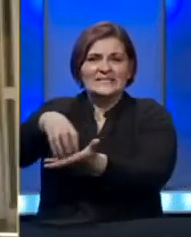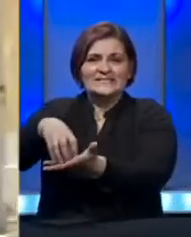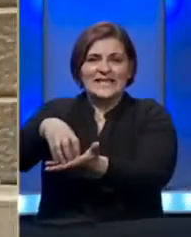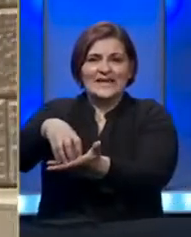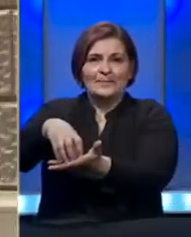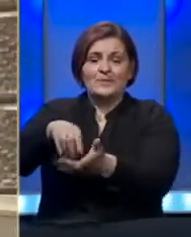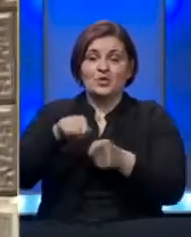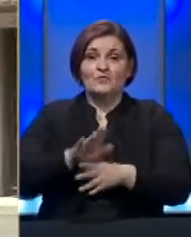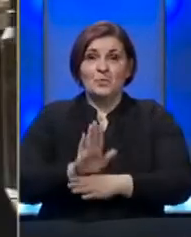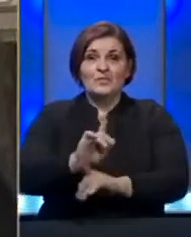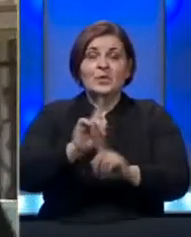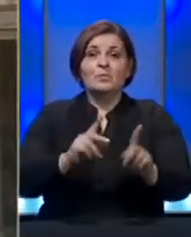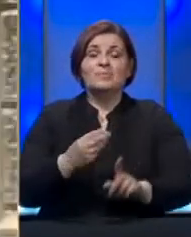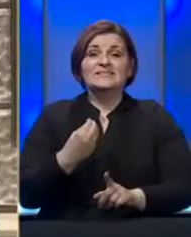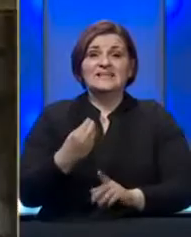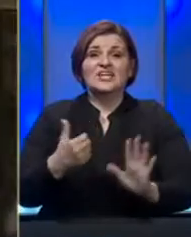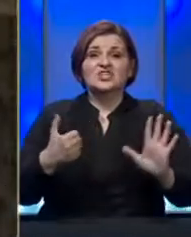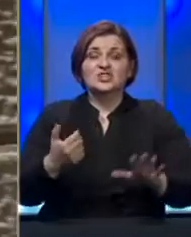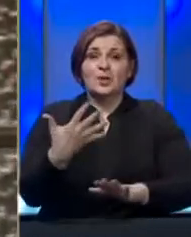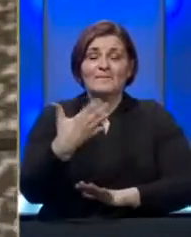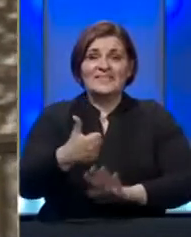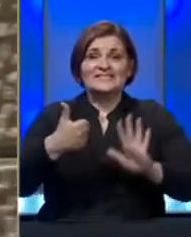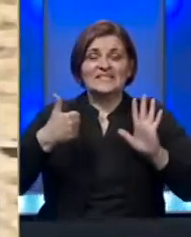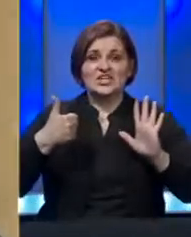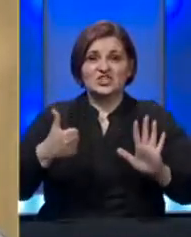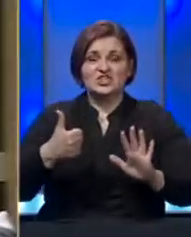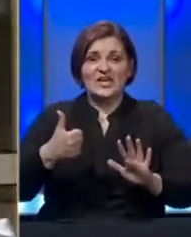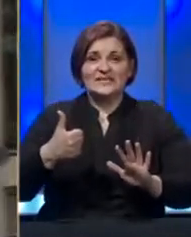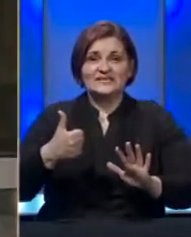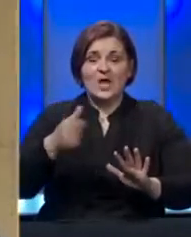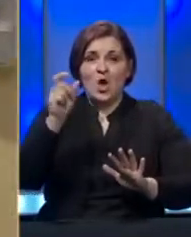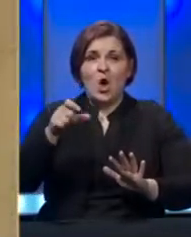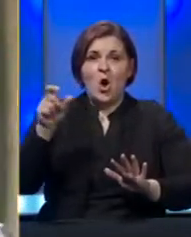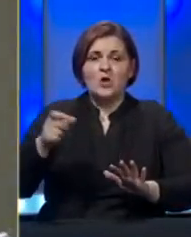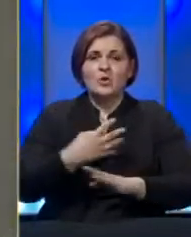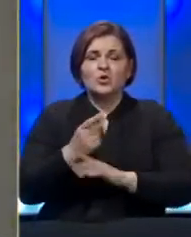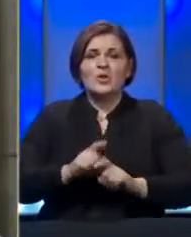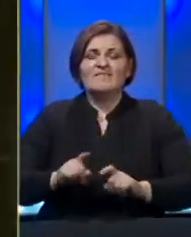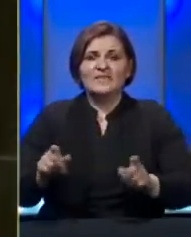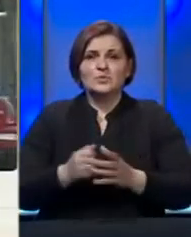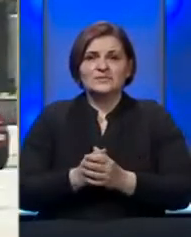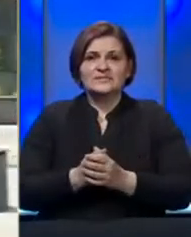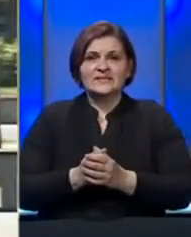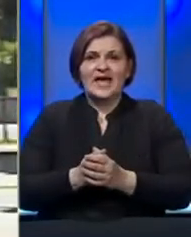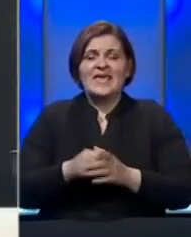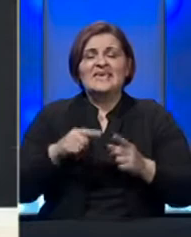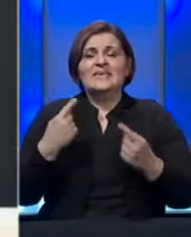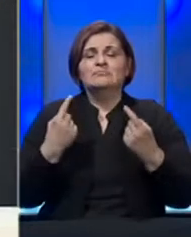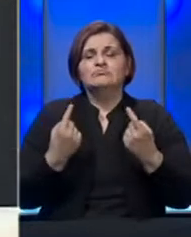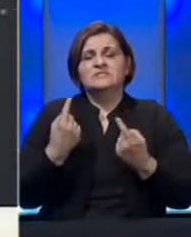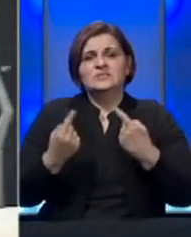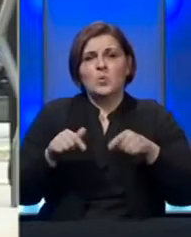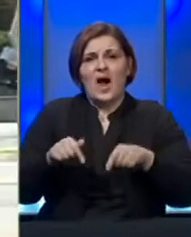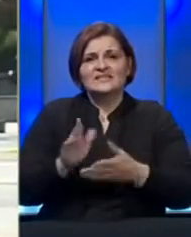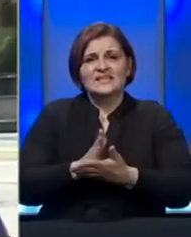do ovog trenutka u Republici Srpskoj 656 oboljelih od koronavirusa i epidemiološka slika u ovom